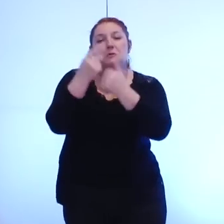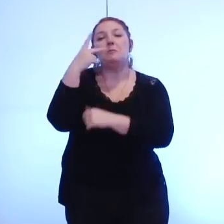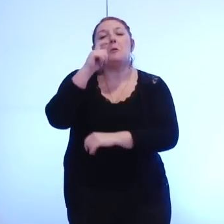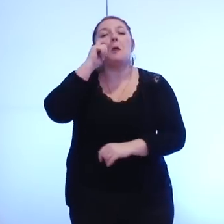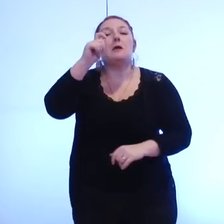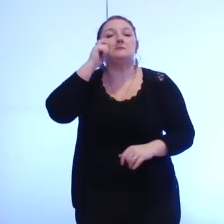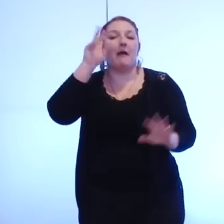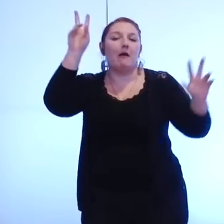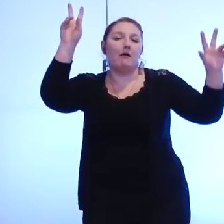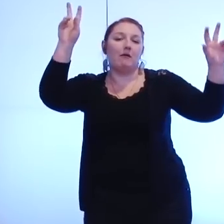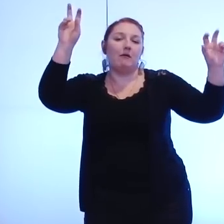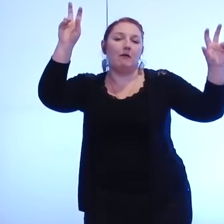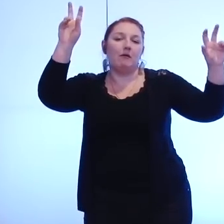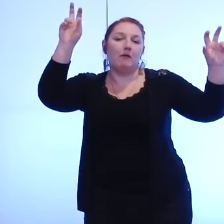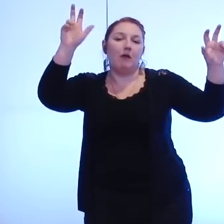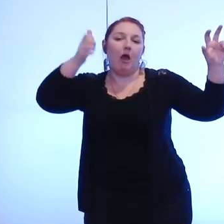indépendant